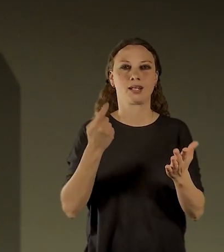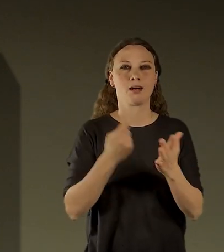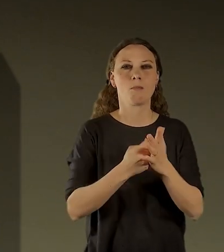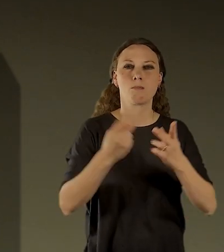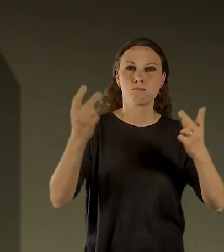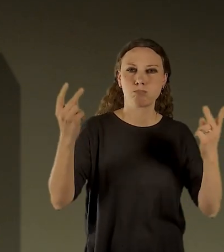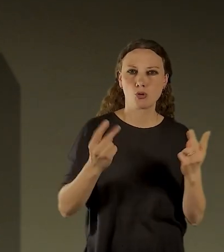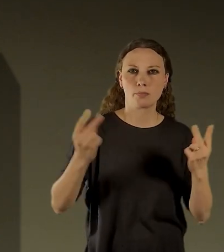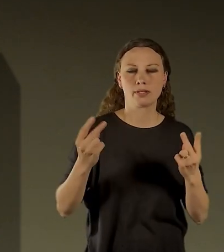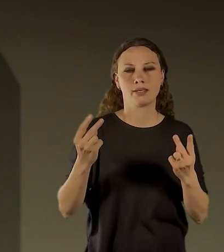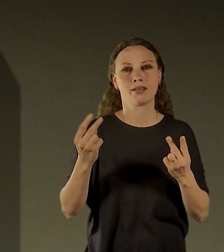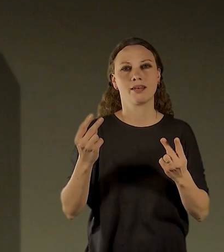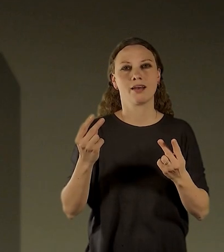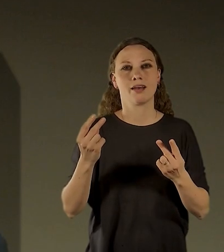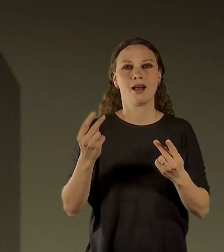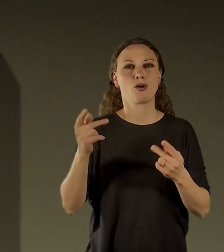bude